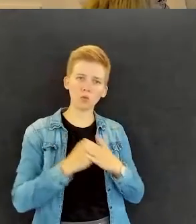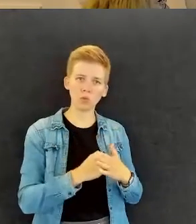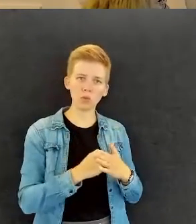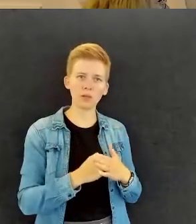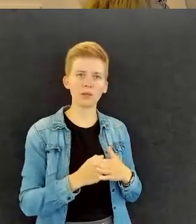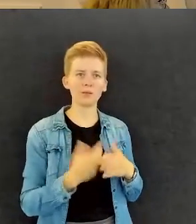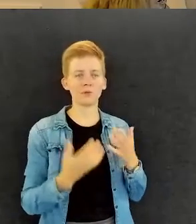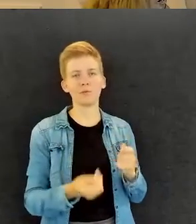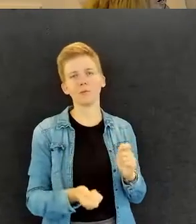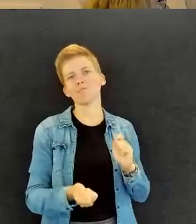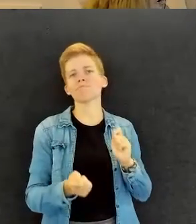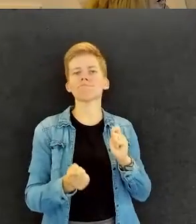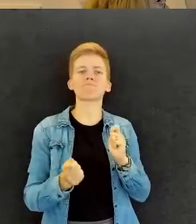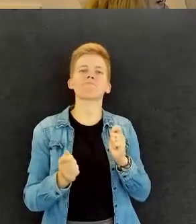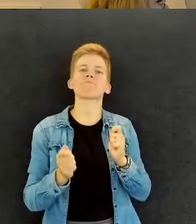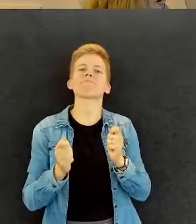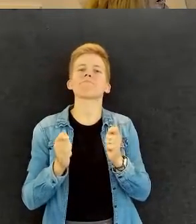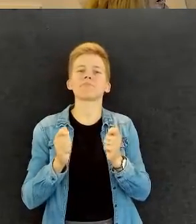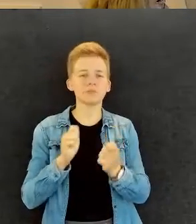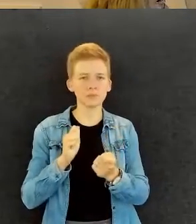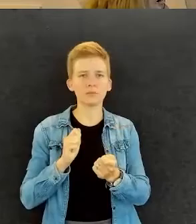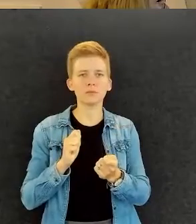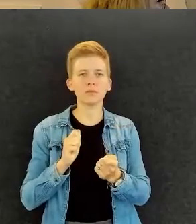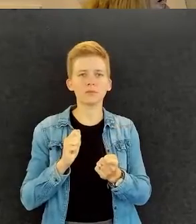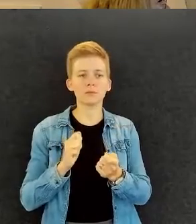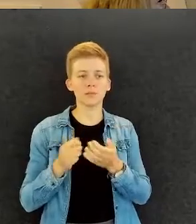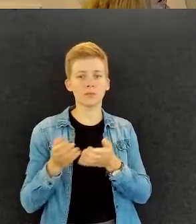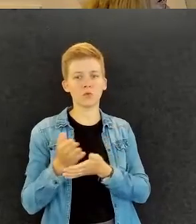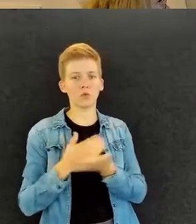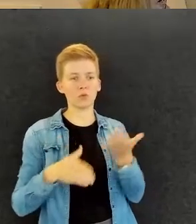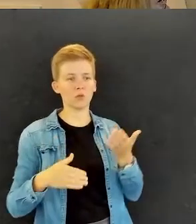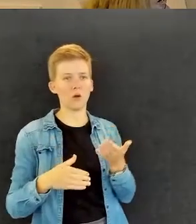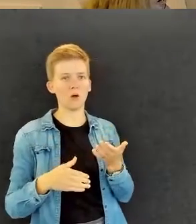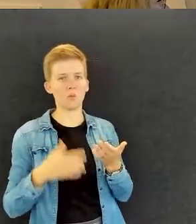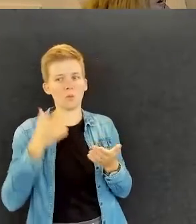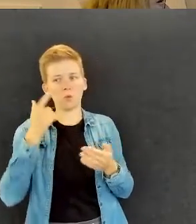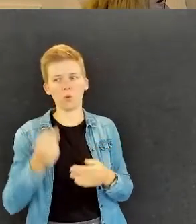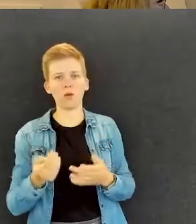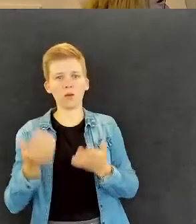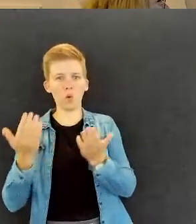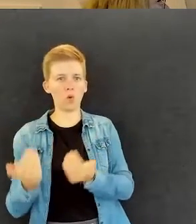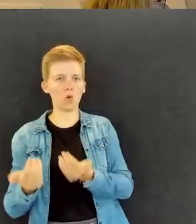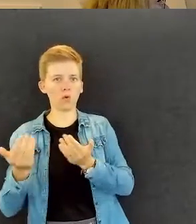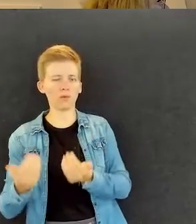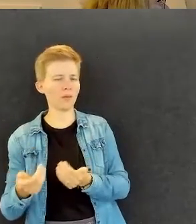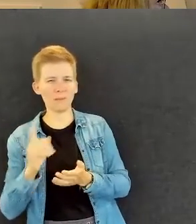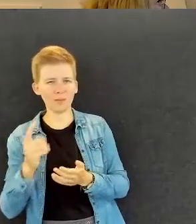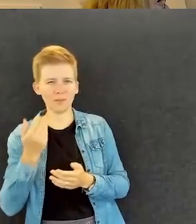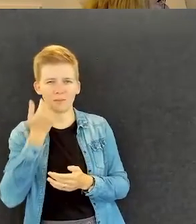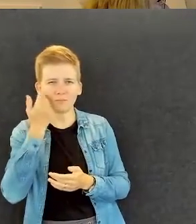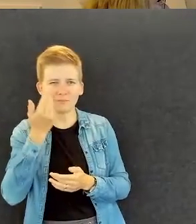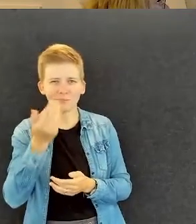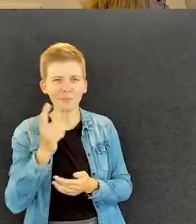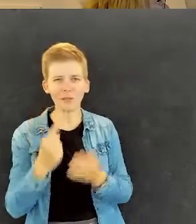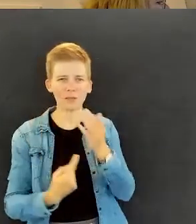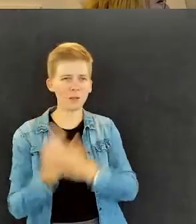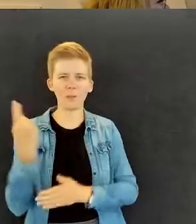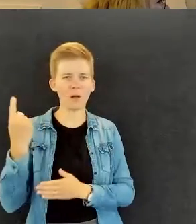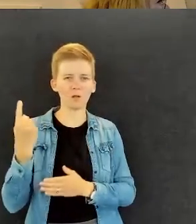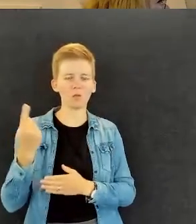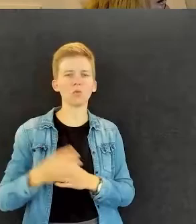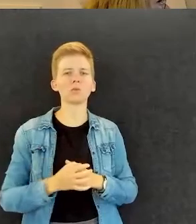muutoksessa. Ja varmaan osa vähän odottaa, mitä sille tapahtuu. Mutta